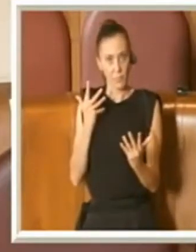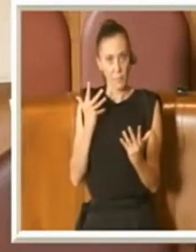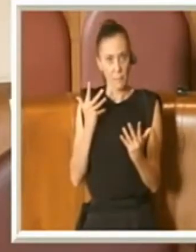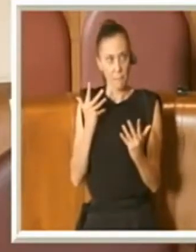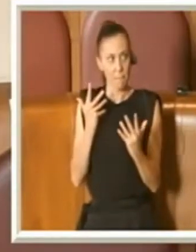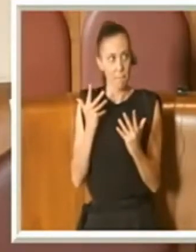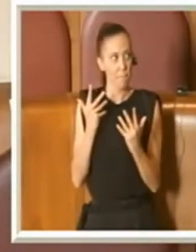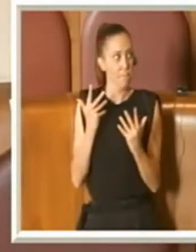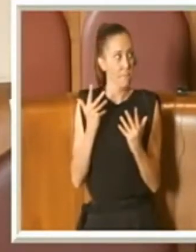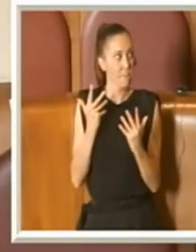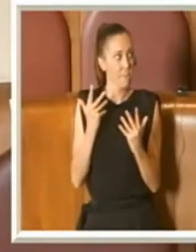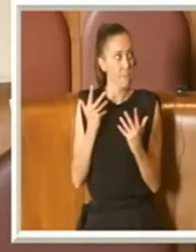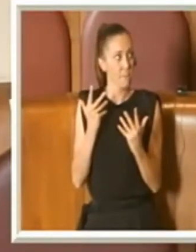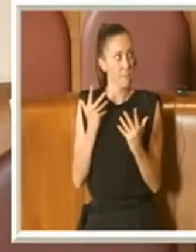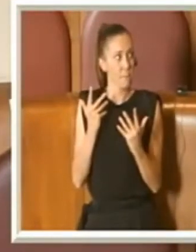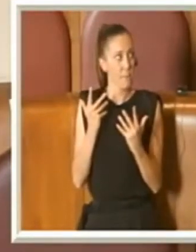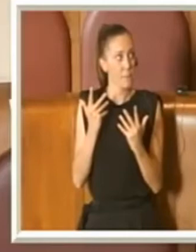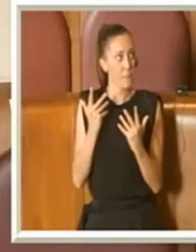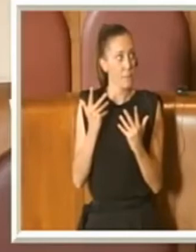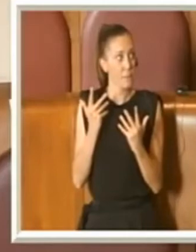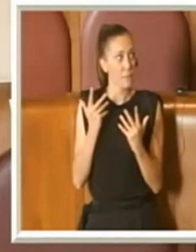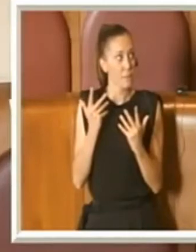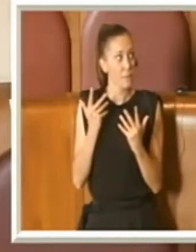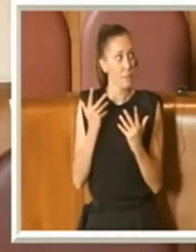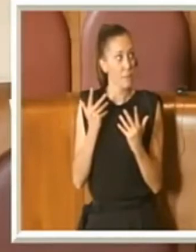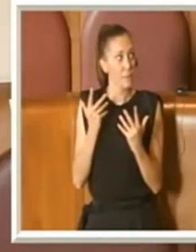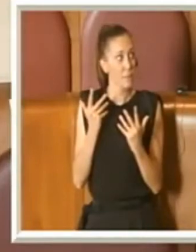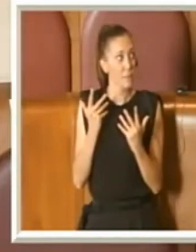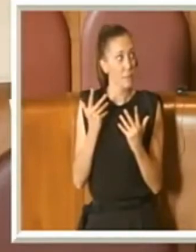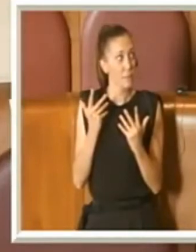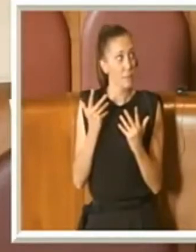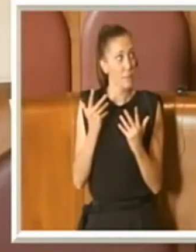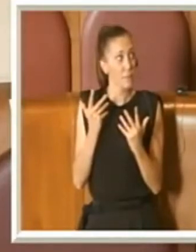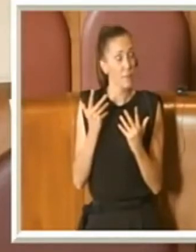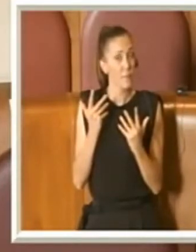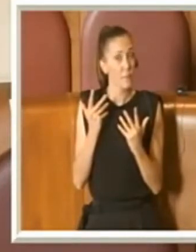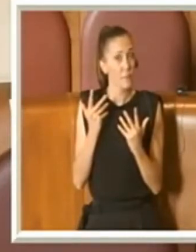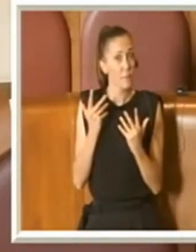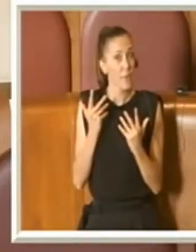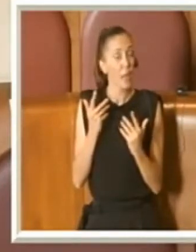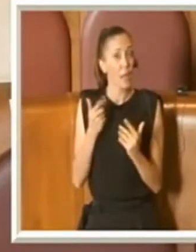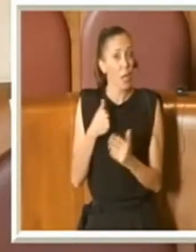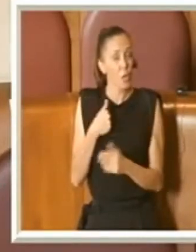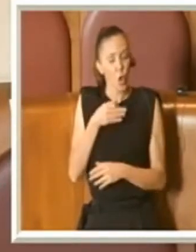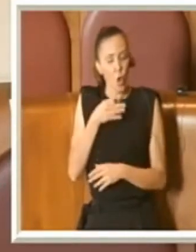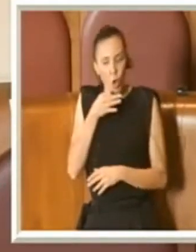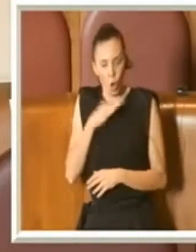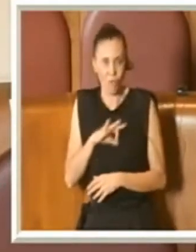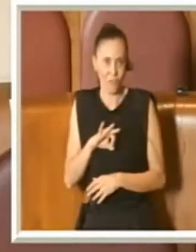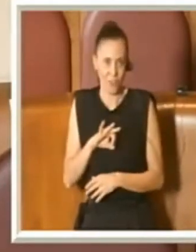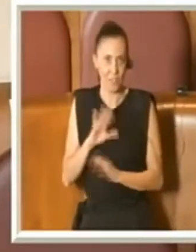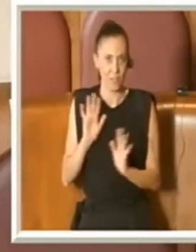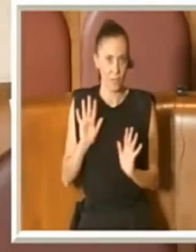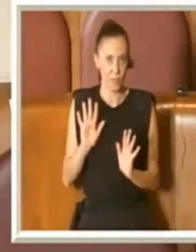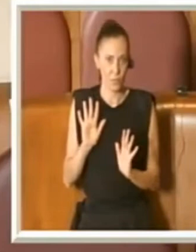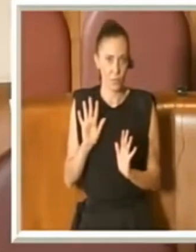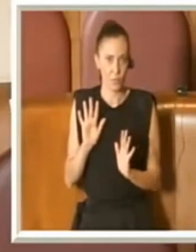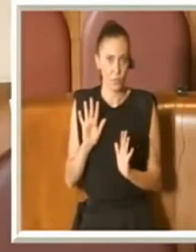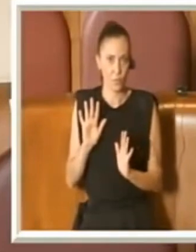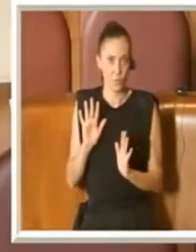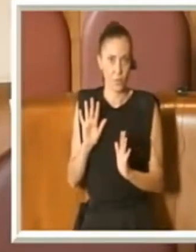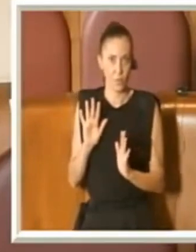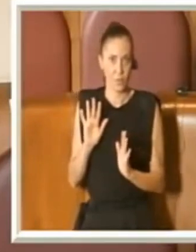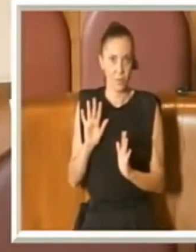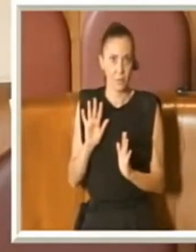e per cui noi, io sono convinto, ovviamente è emerso nell'ambito della